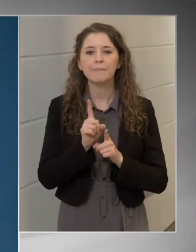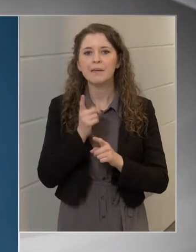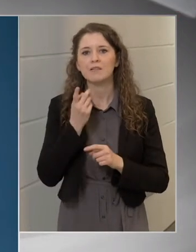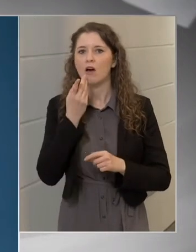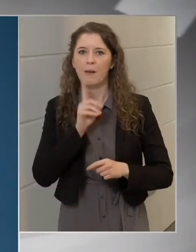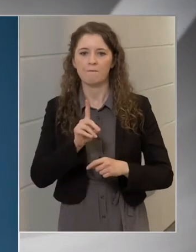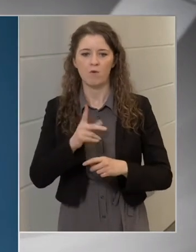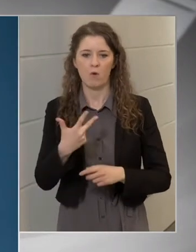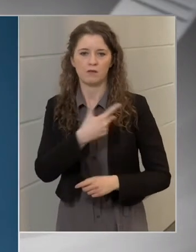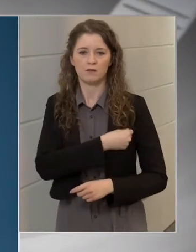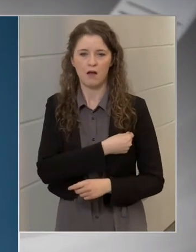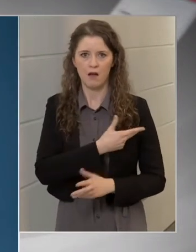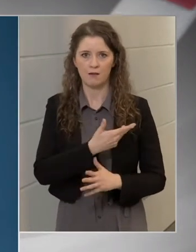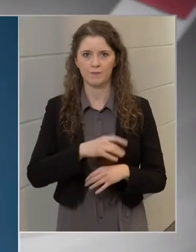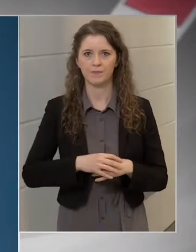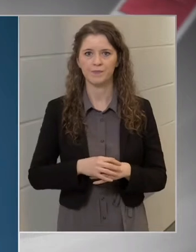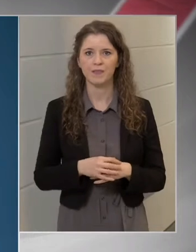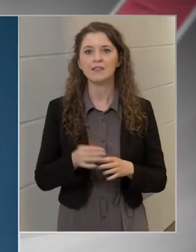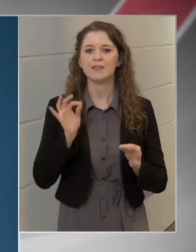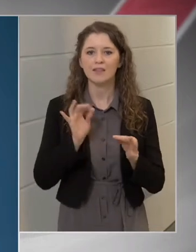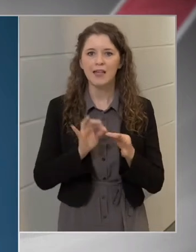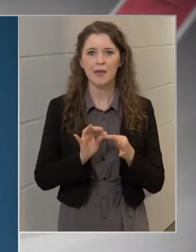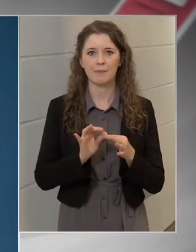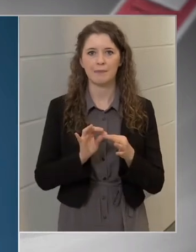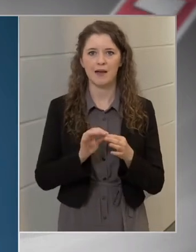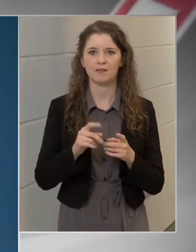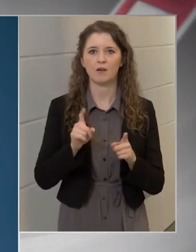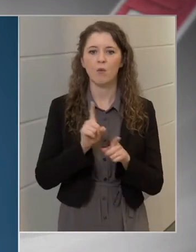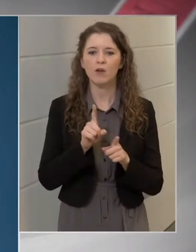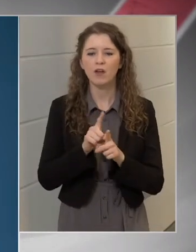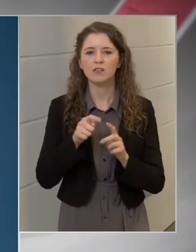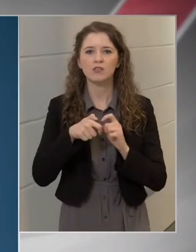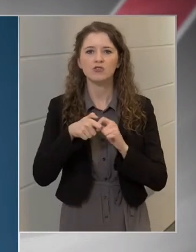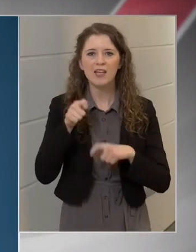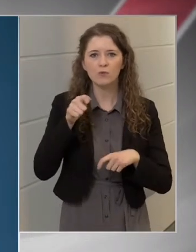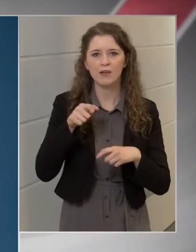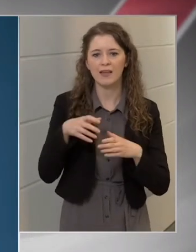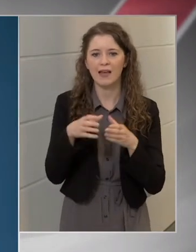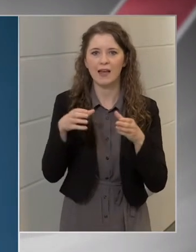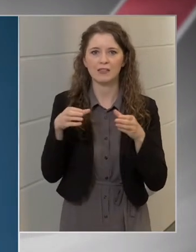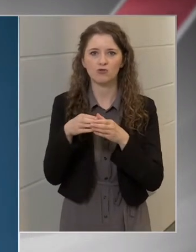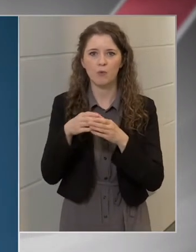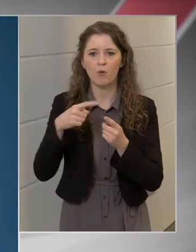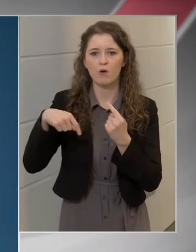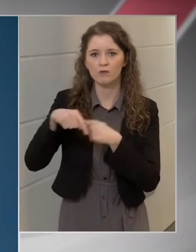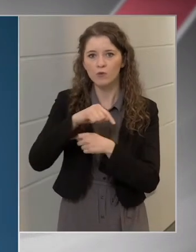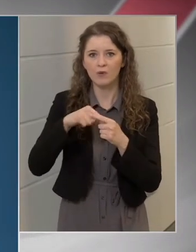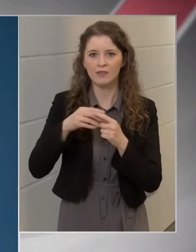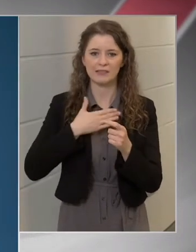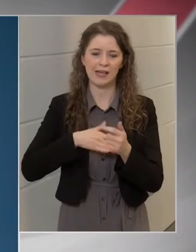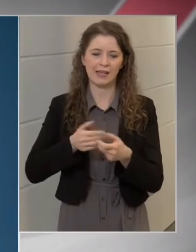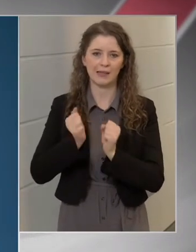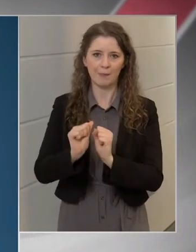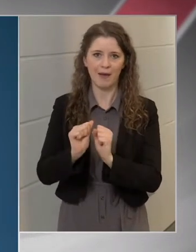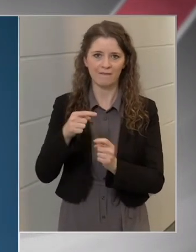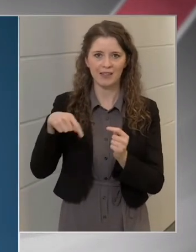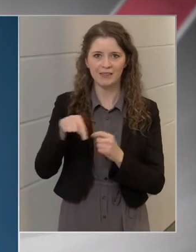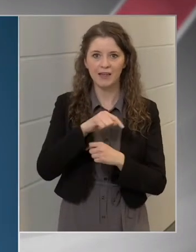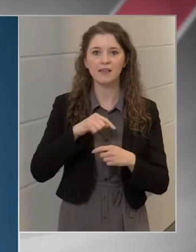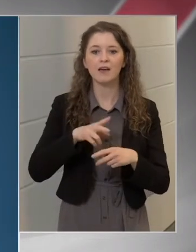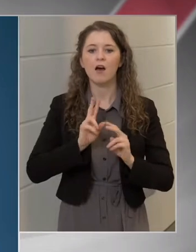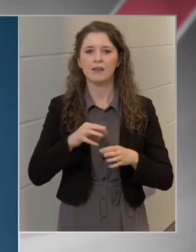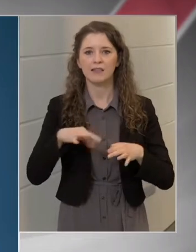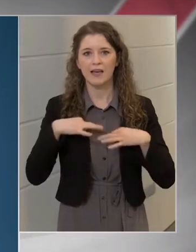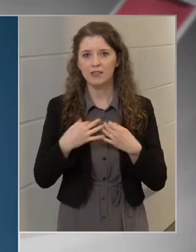Jellemzően éppen azokat a sérülékeny csoportokat szeretnénk megvédeni, akik